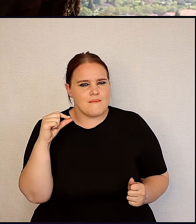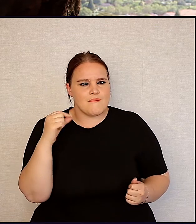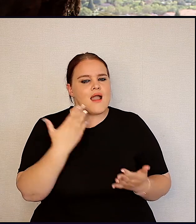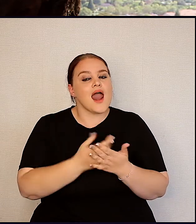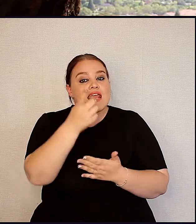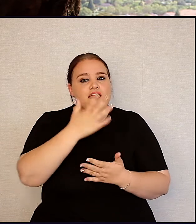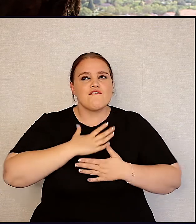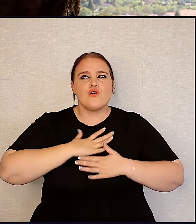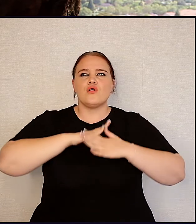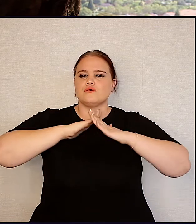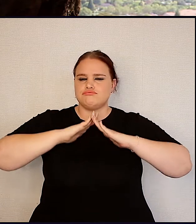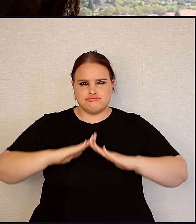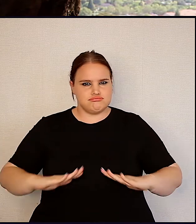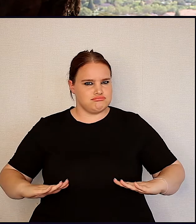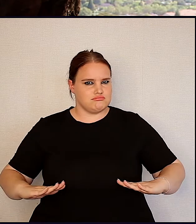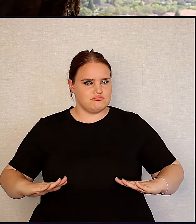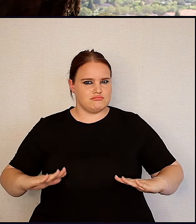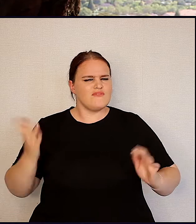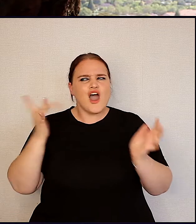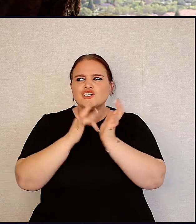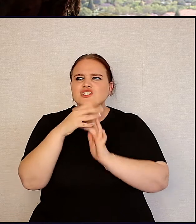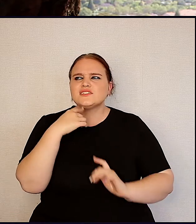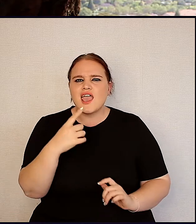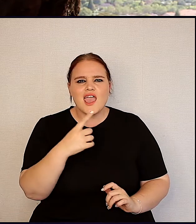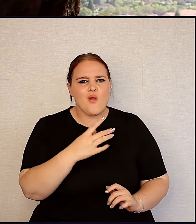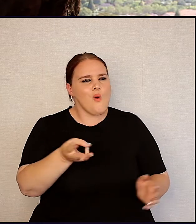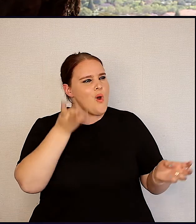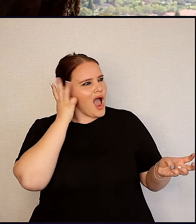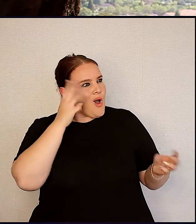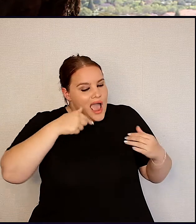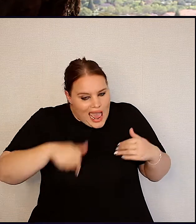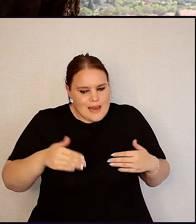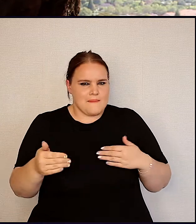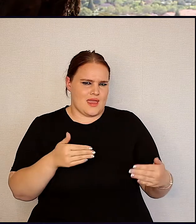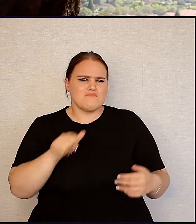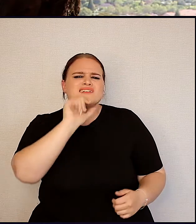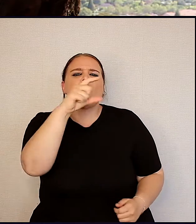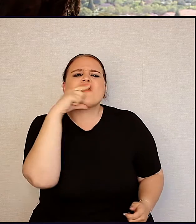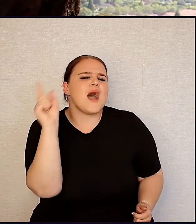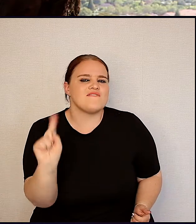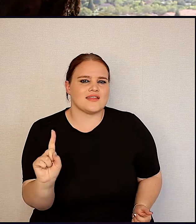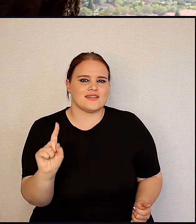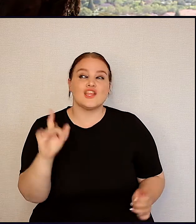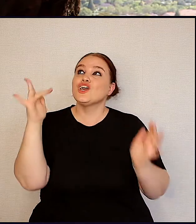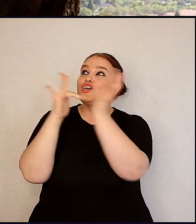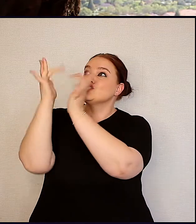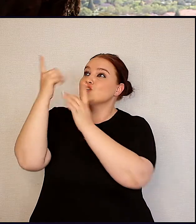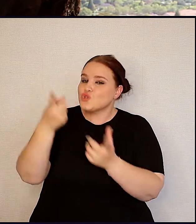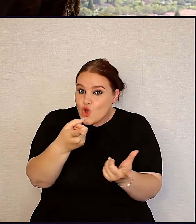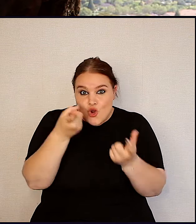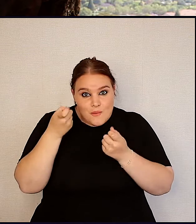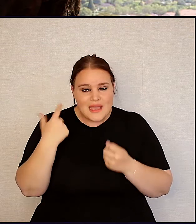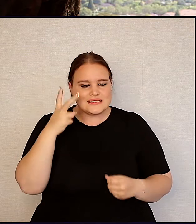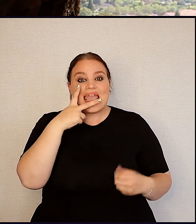gaan jy rust en vrede kry, waar hy net sê, daar is, en dan besef ek hy is in beheer, of wat jou naam ook al is, hy roep jou net en